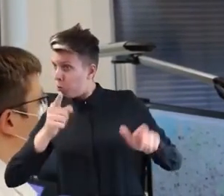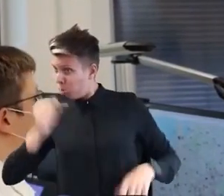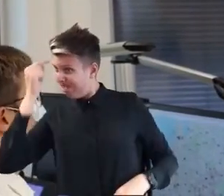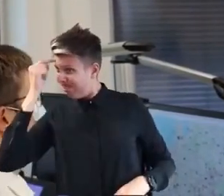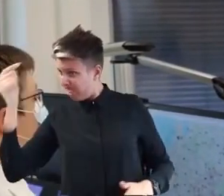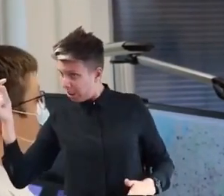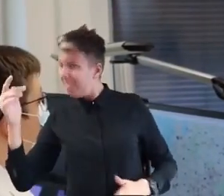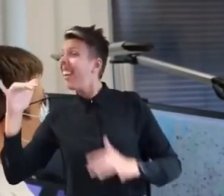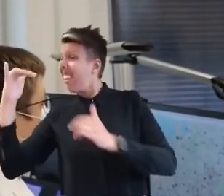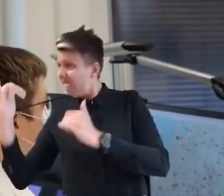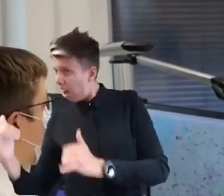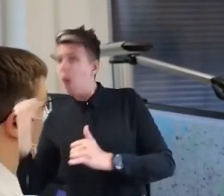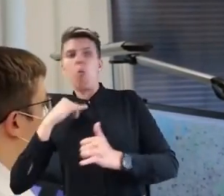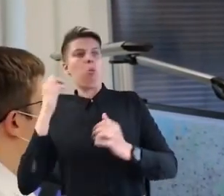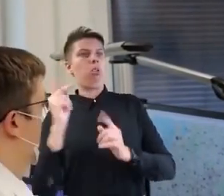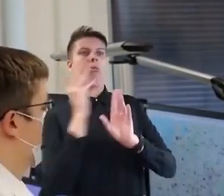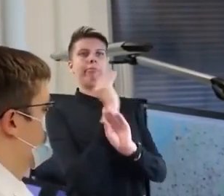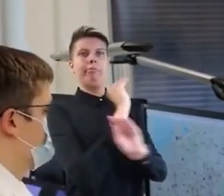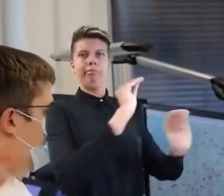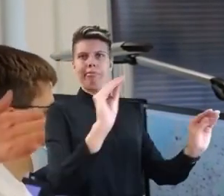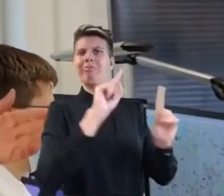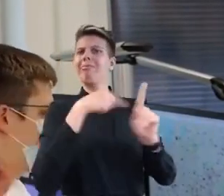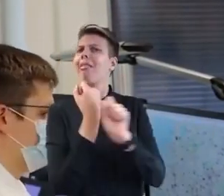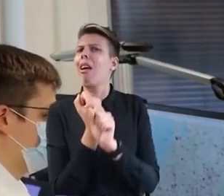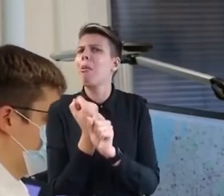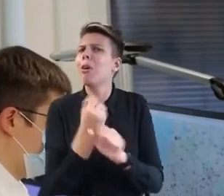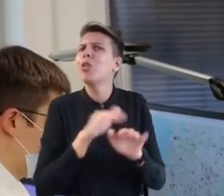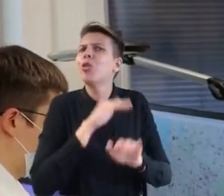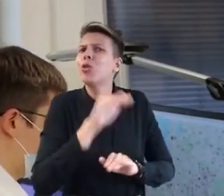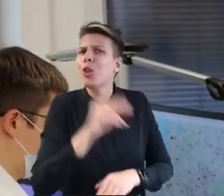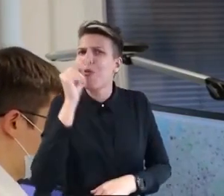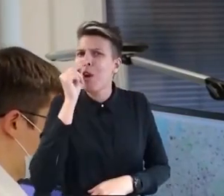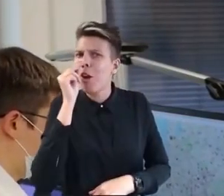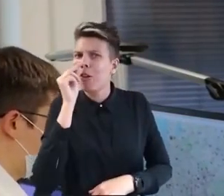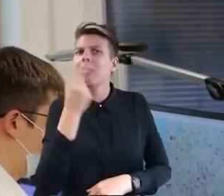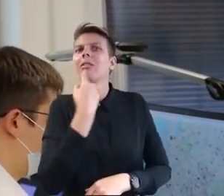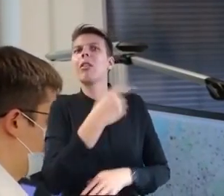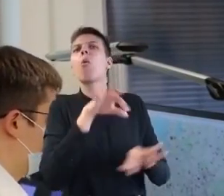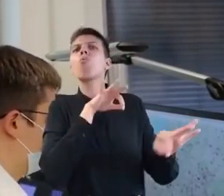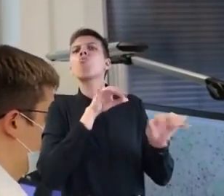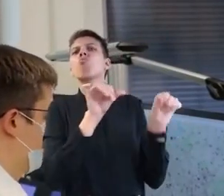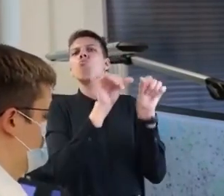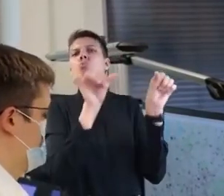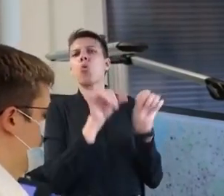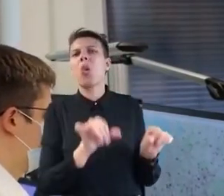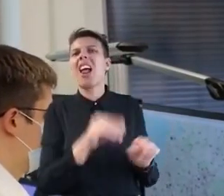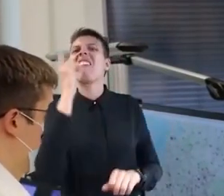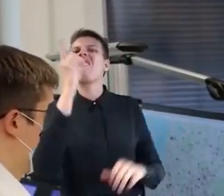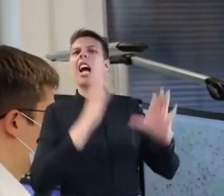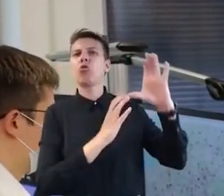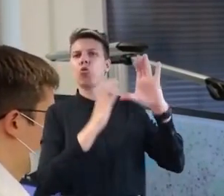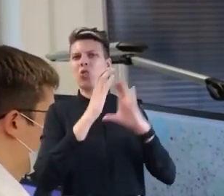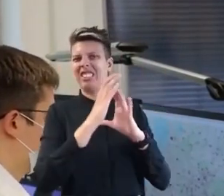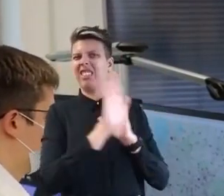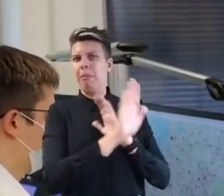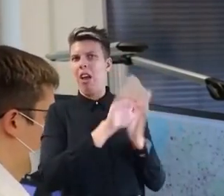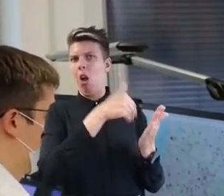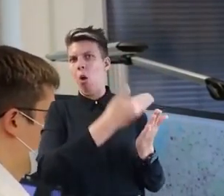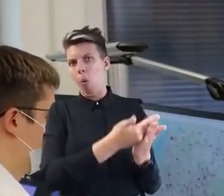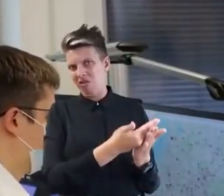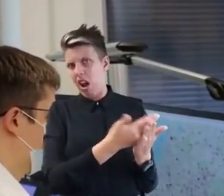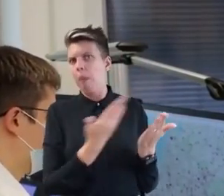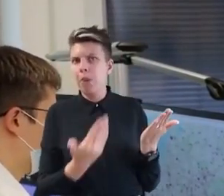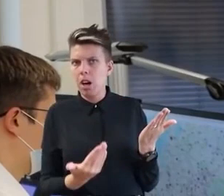befinden uns jetzt am nächsten Arbeitsschritt, nämlich an dem Arbeitsplatz des modularen Warnsystems, die letztendlich die Spitze im Netz